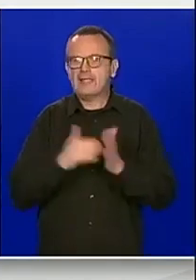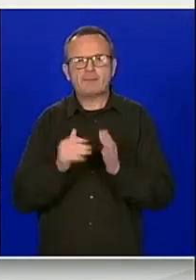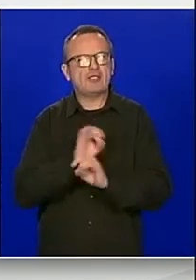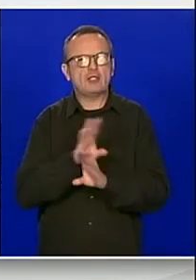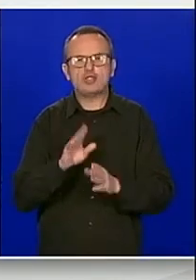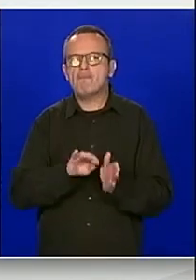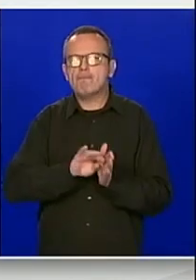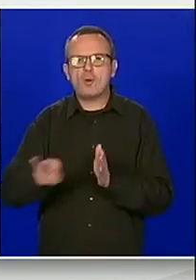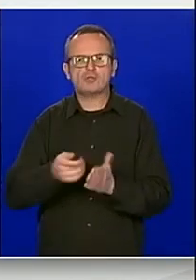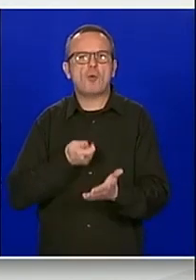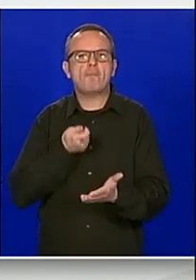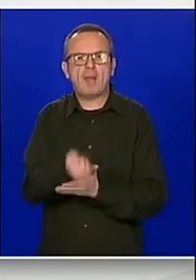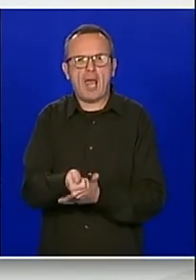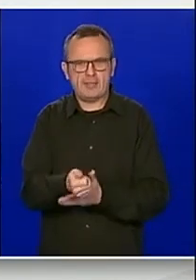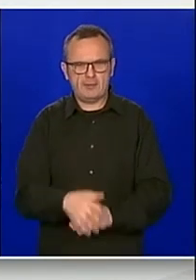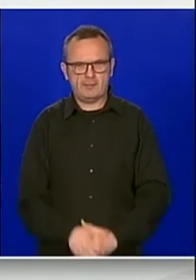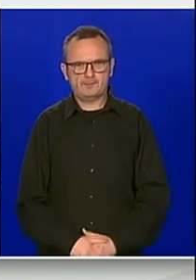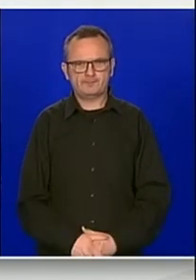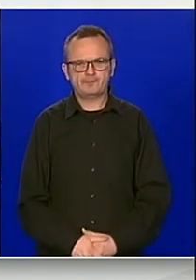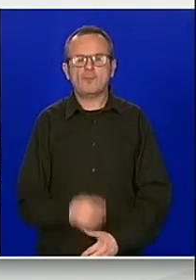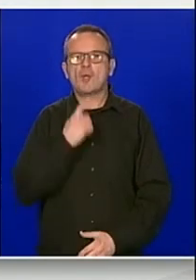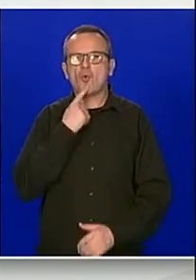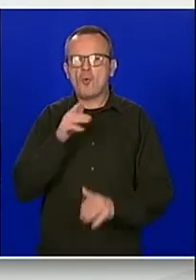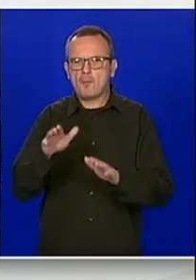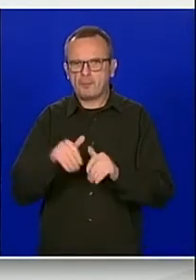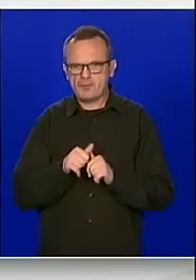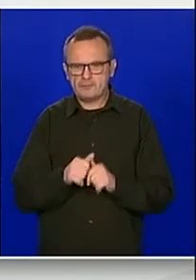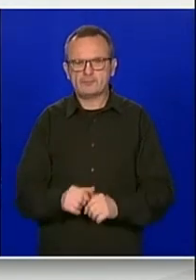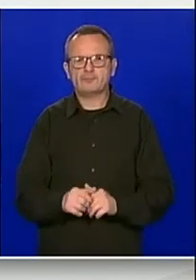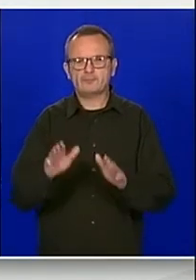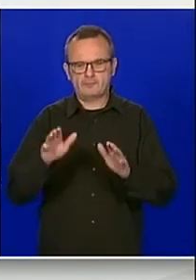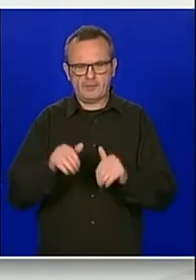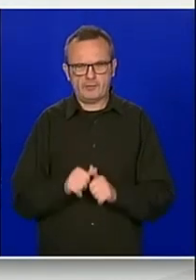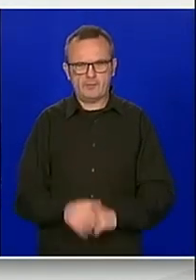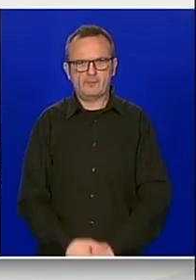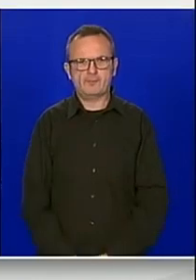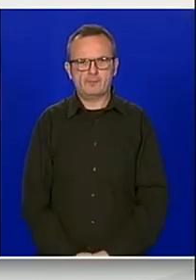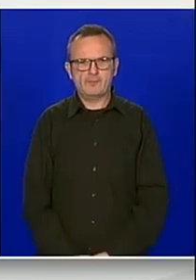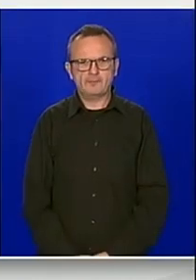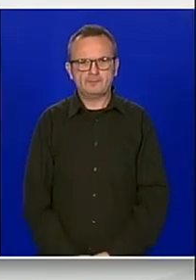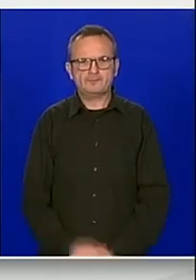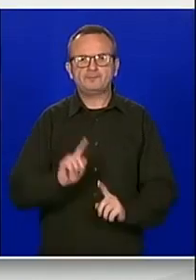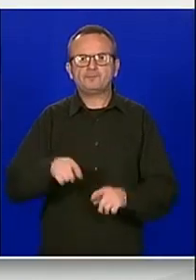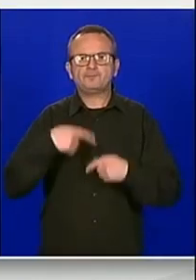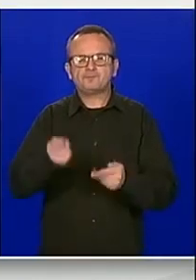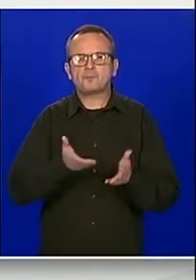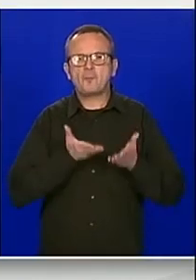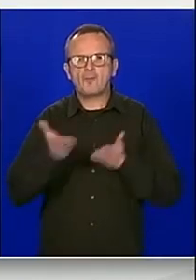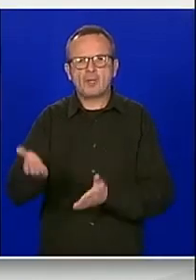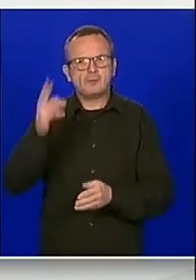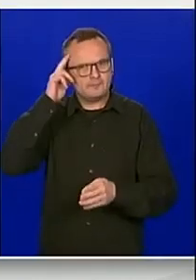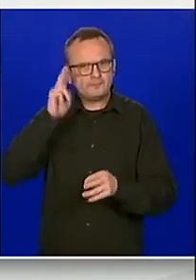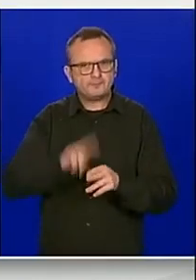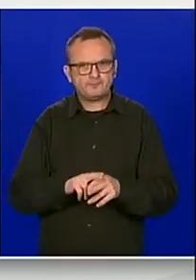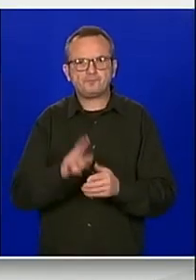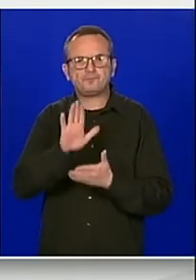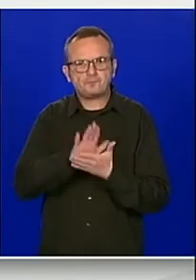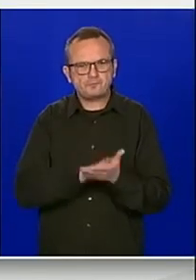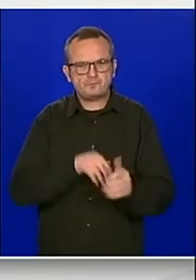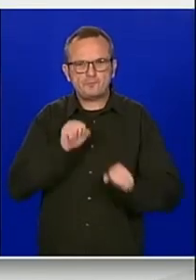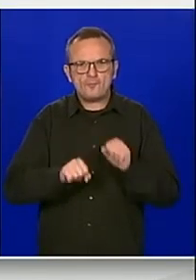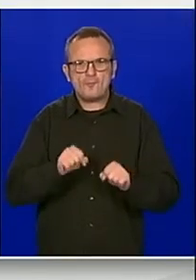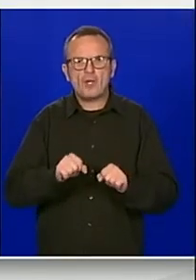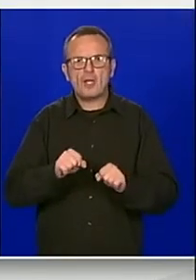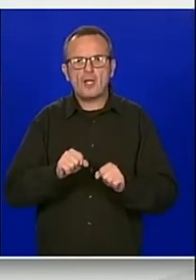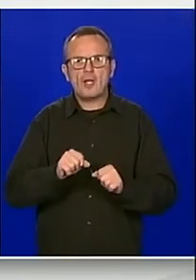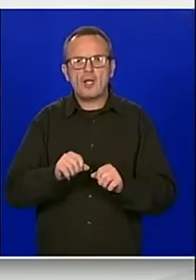Hvala vam lijepa, tko je za, konstatiram da smo prihvatili. Slijedi prijedlog odluke o pokretanju postupka izrade